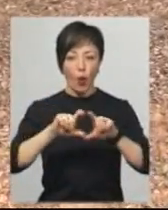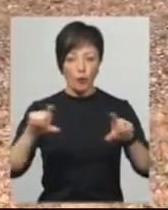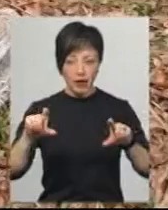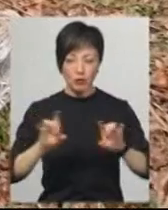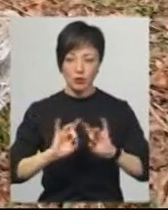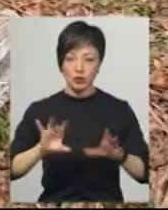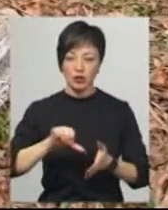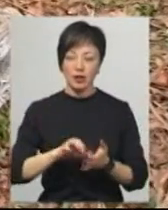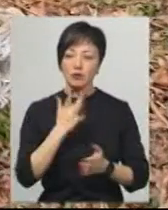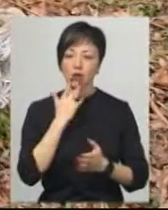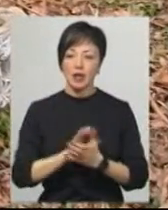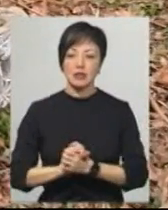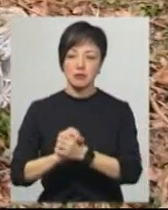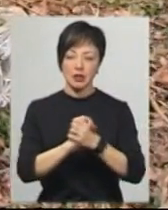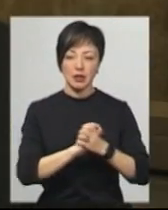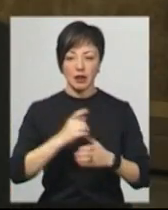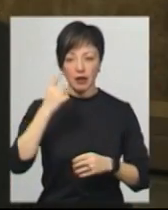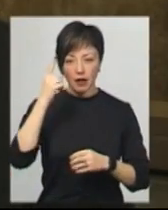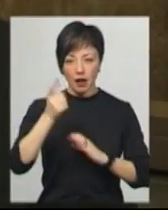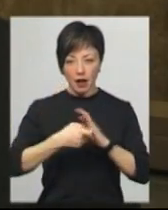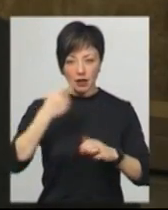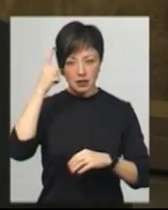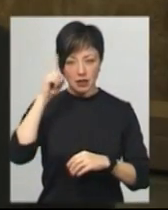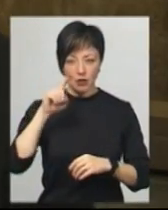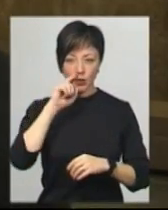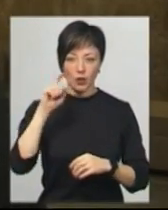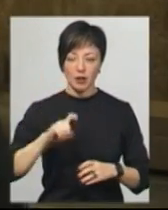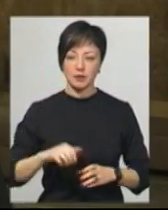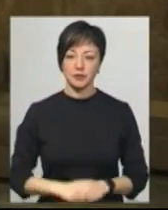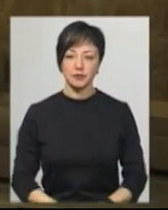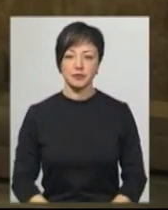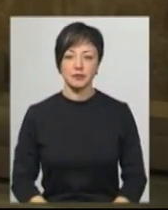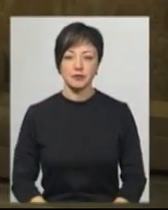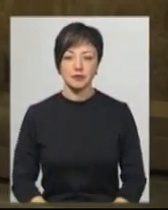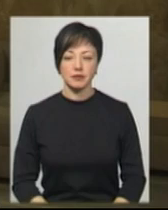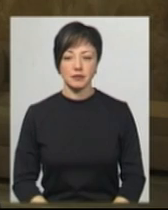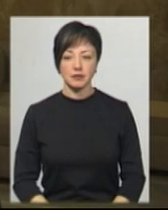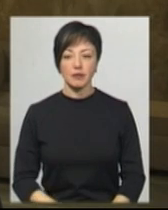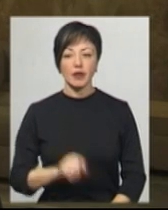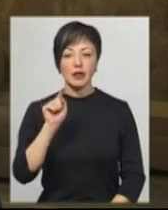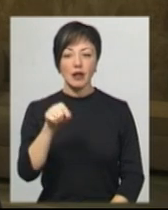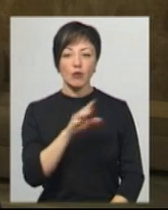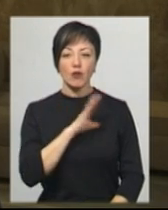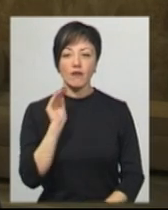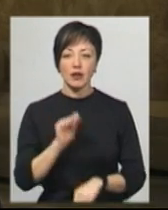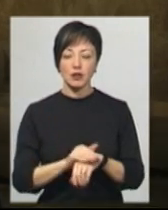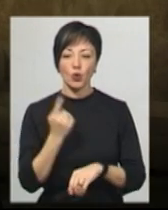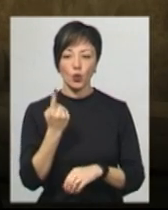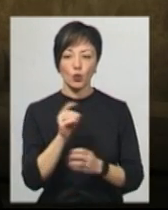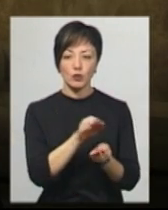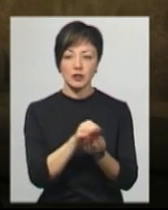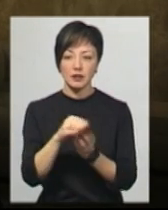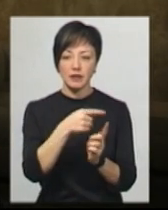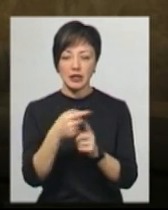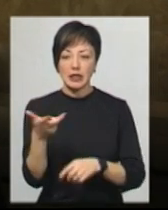розповідає член Національної спілки краєзнавців України протоїрей Сергій Причишин. Там було фактично в одному цвинтарі три